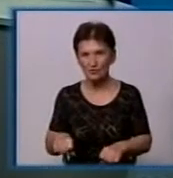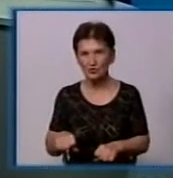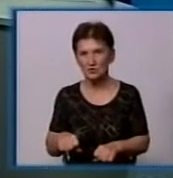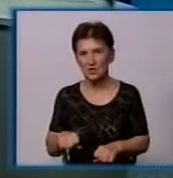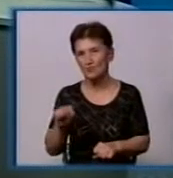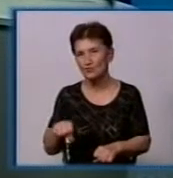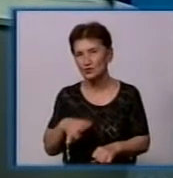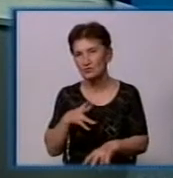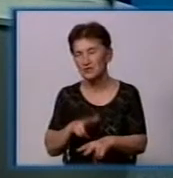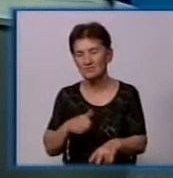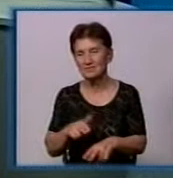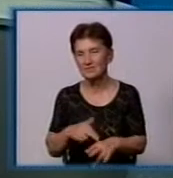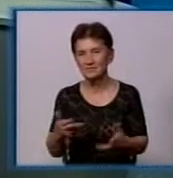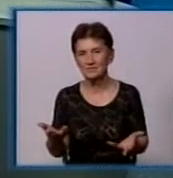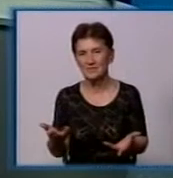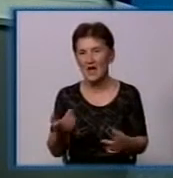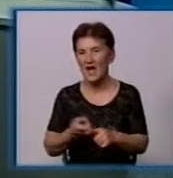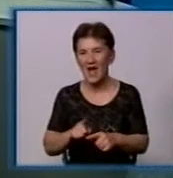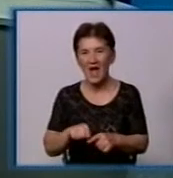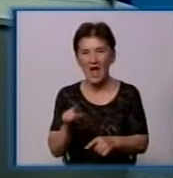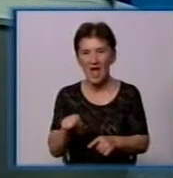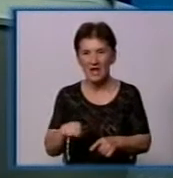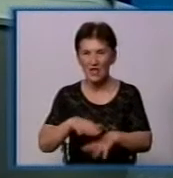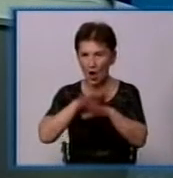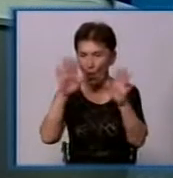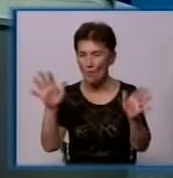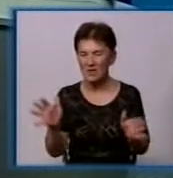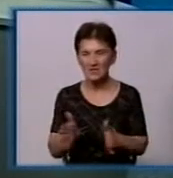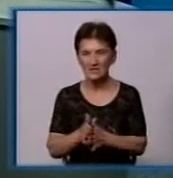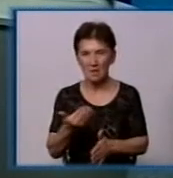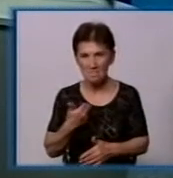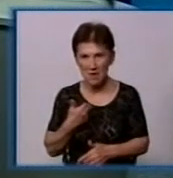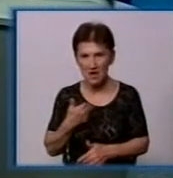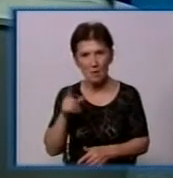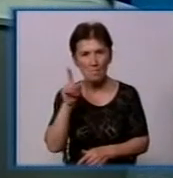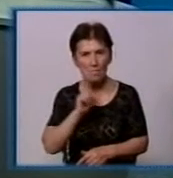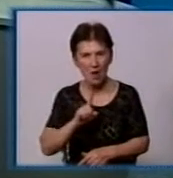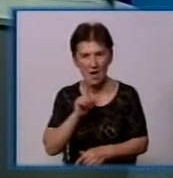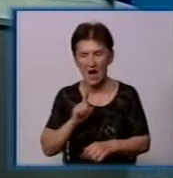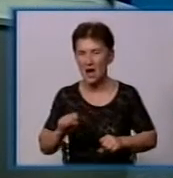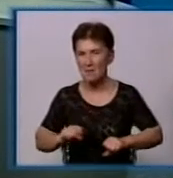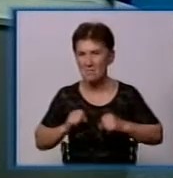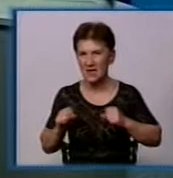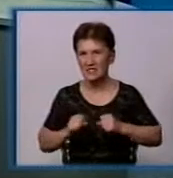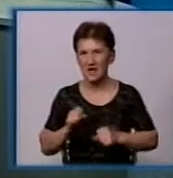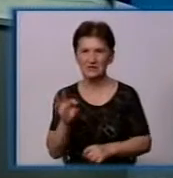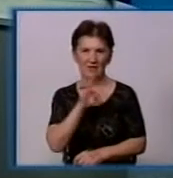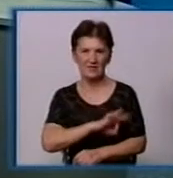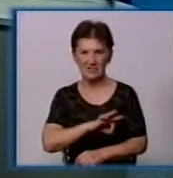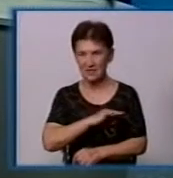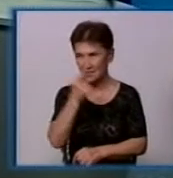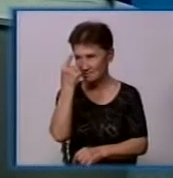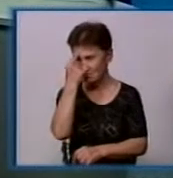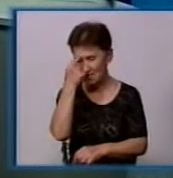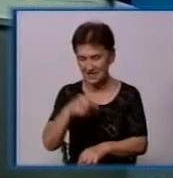міліція. То есть, це комплексно. Ми на своєму етапі поки спробуємо внедрити це в сознання людей,